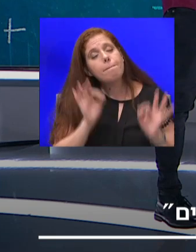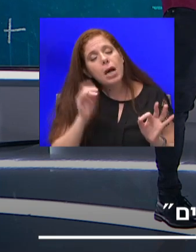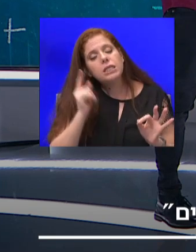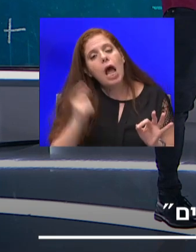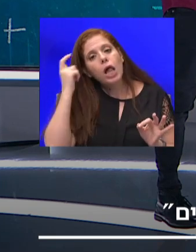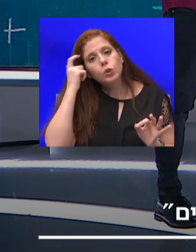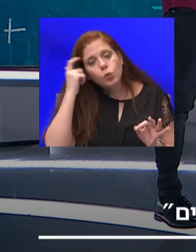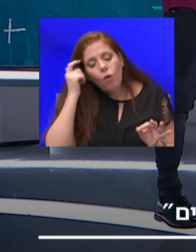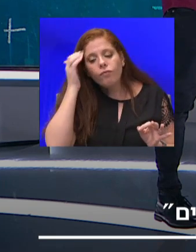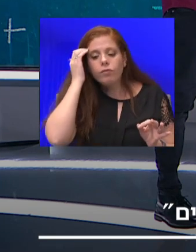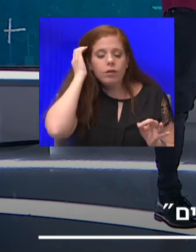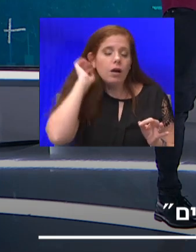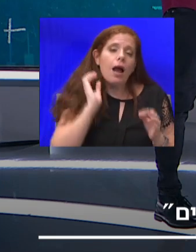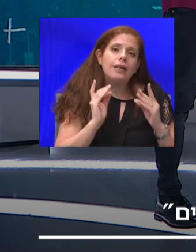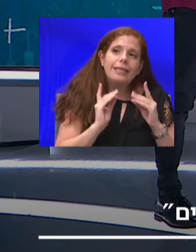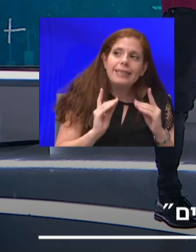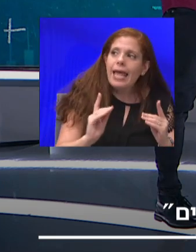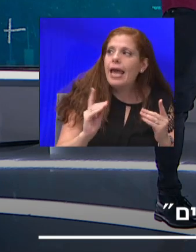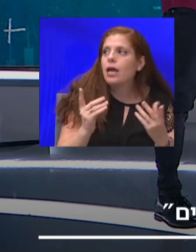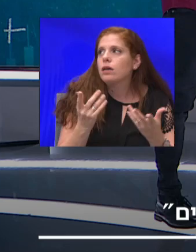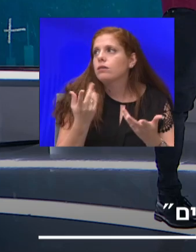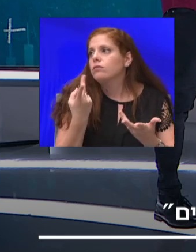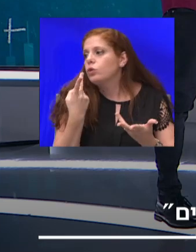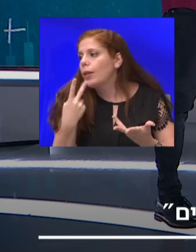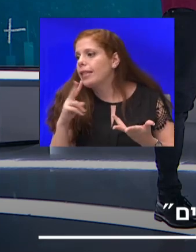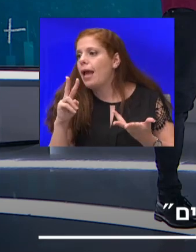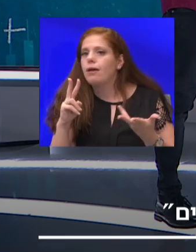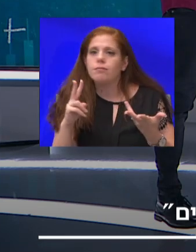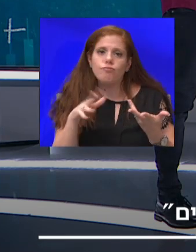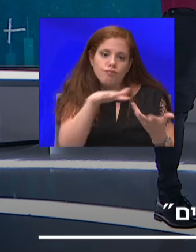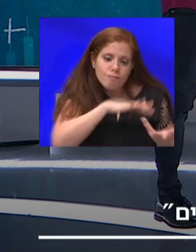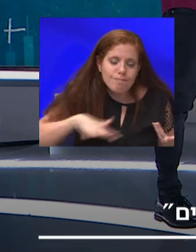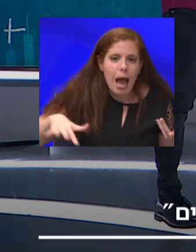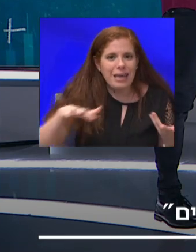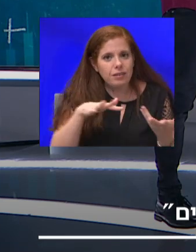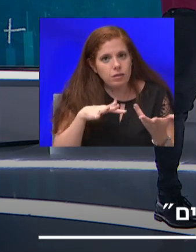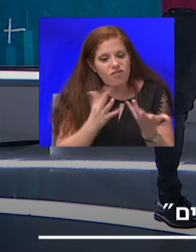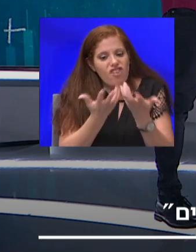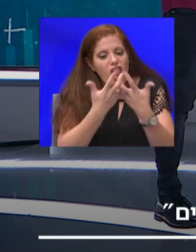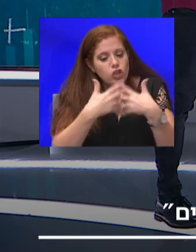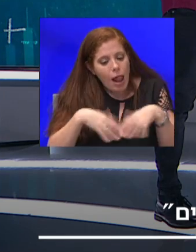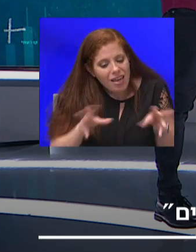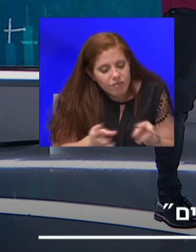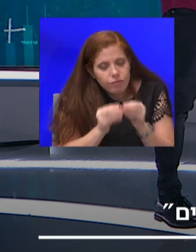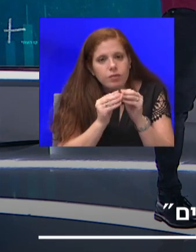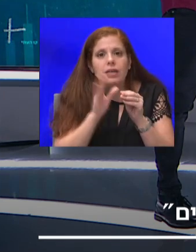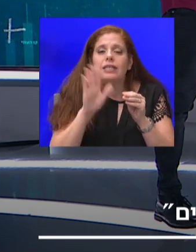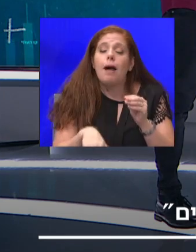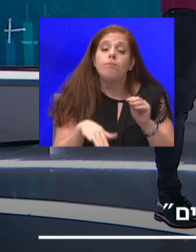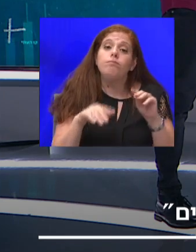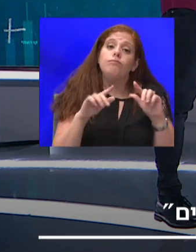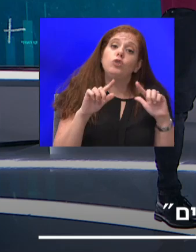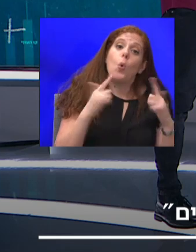תשתיתית, יותר מערכתית, ולשלב יחד עם זה גם אולי בדיקות סירולוגיה